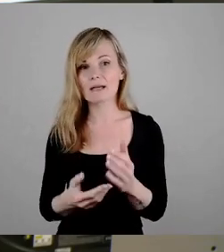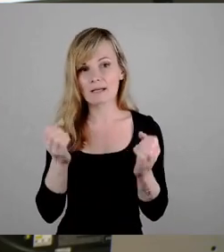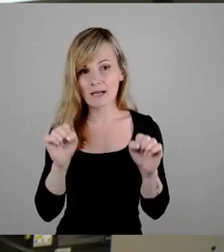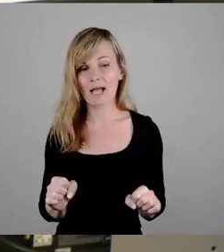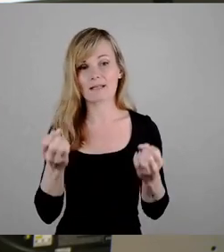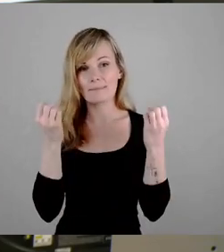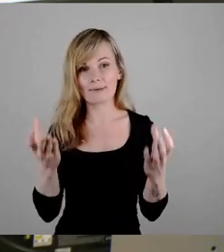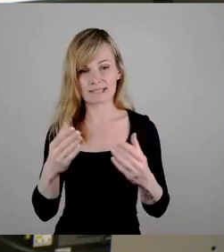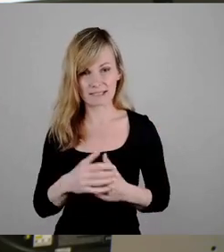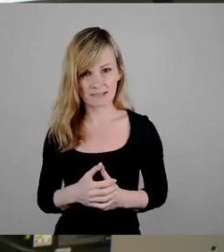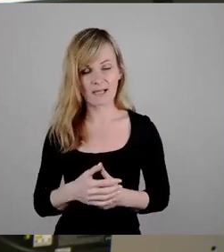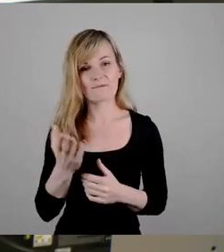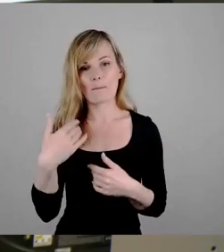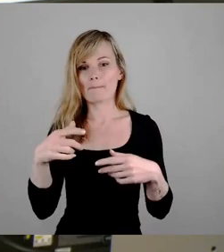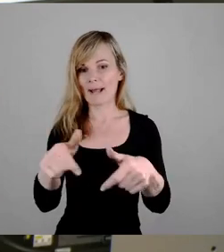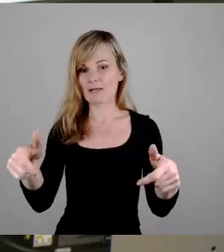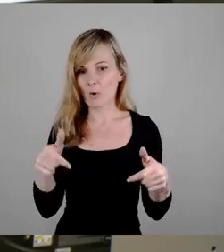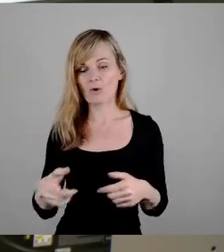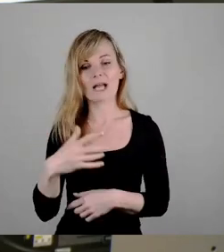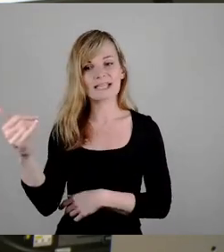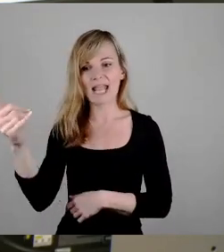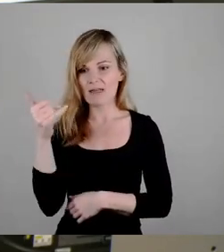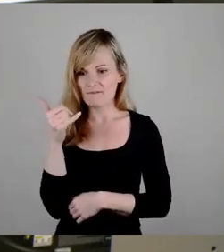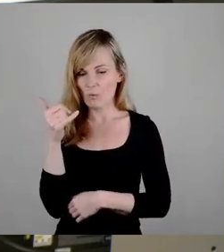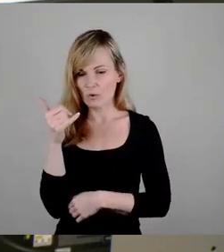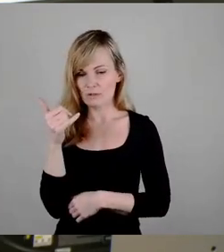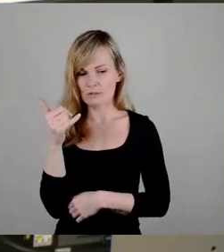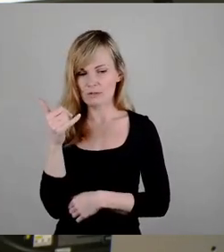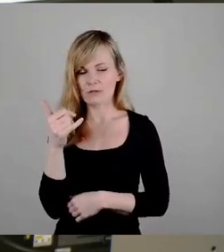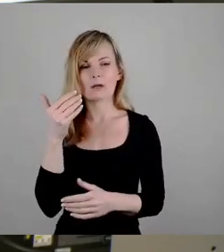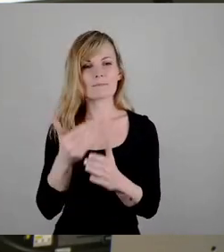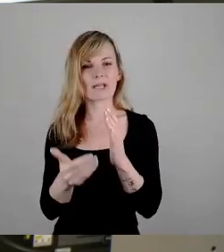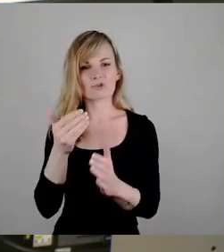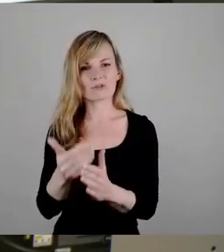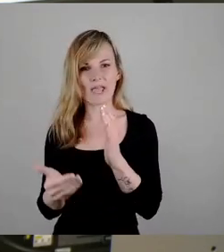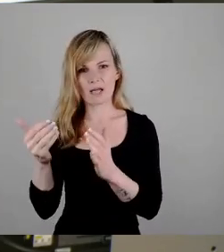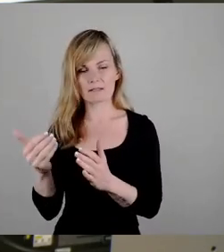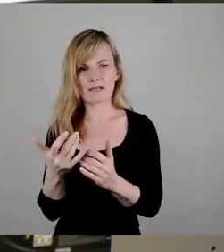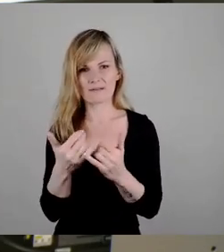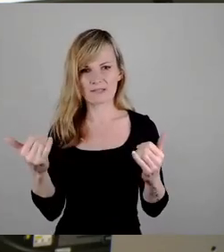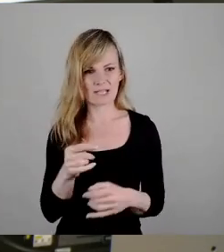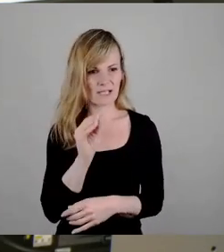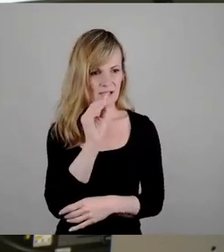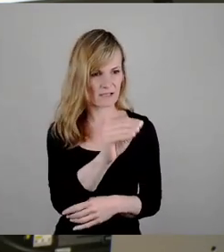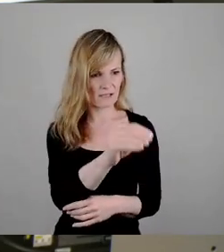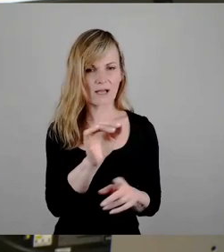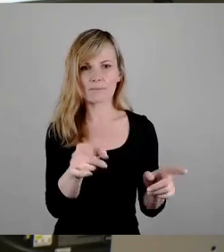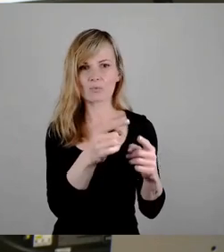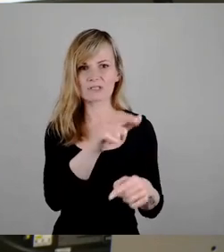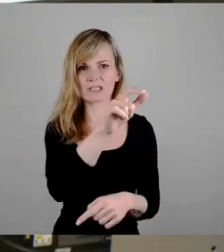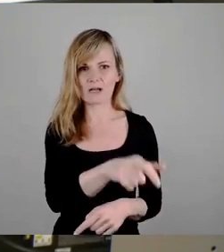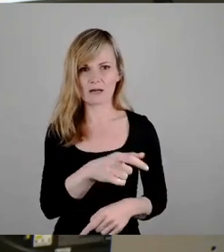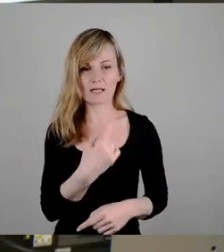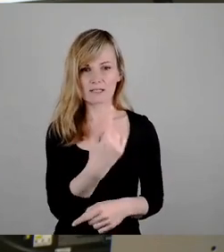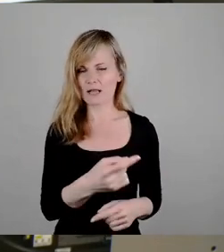vom Balkon oder vom Telefonhörer, der Beschwerdeführerin zu dem Musiker auf der Straße, der im Gefecht sozusagen